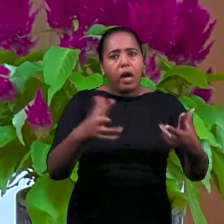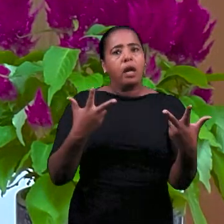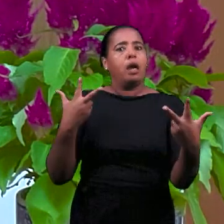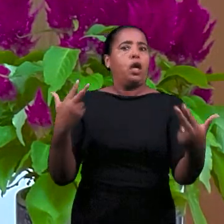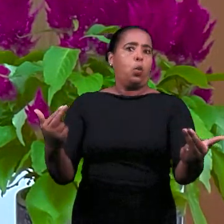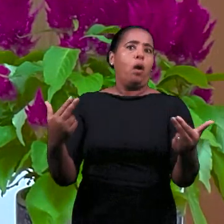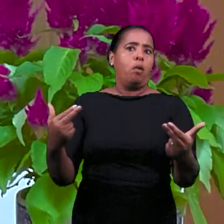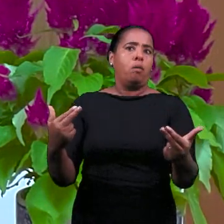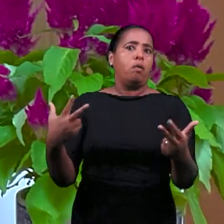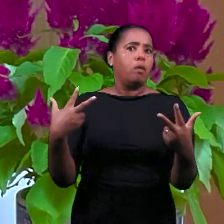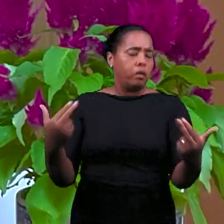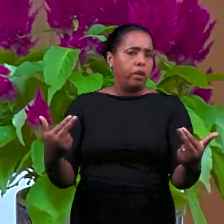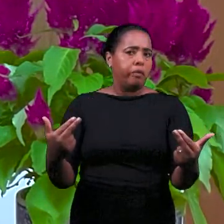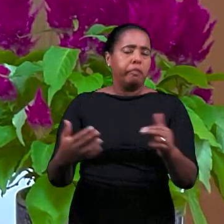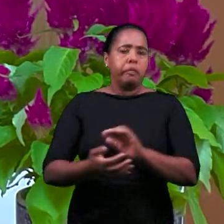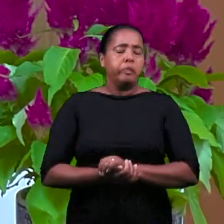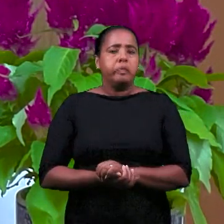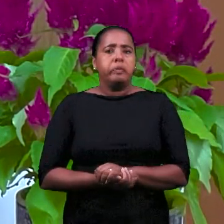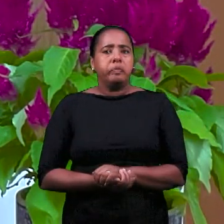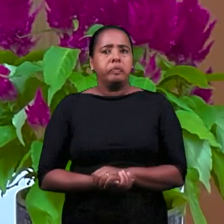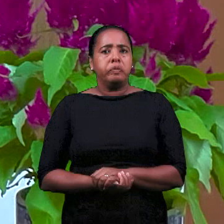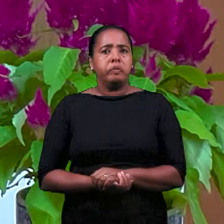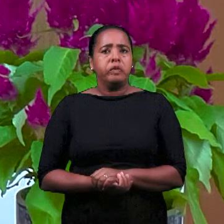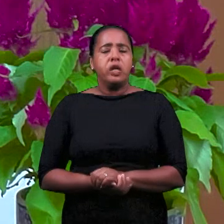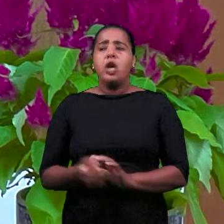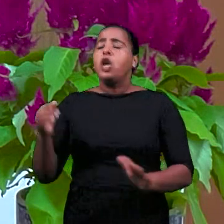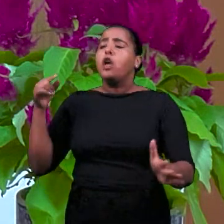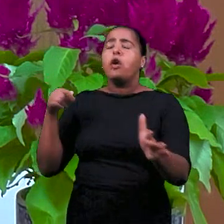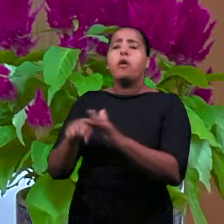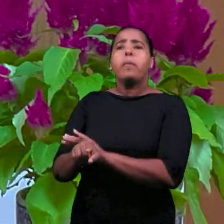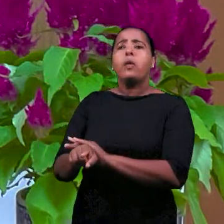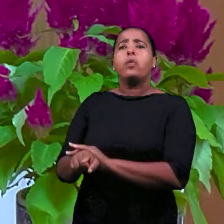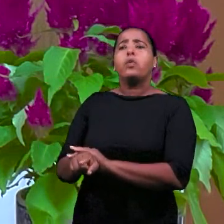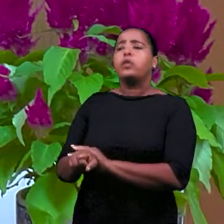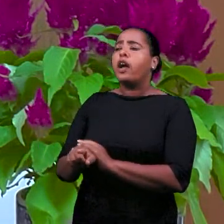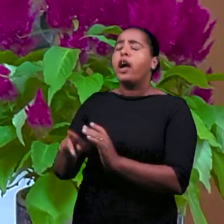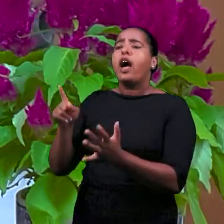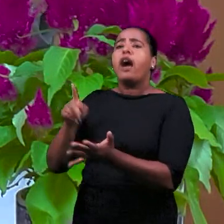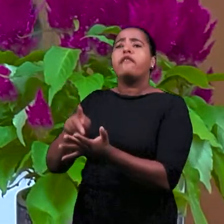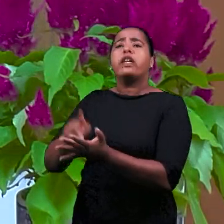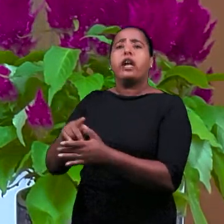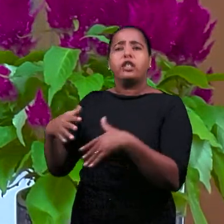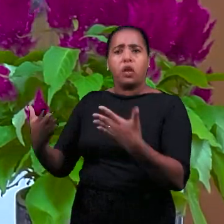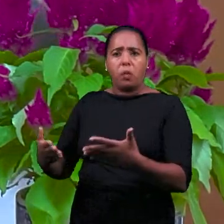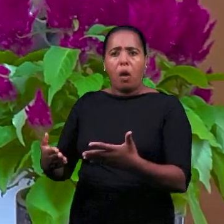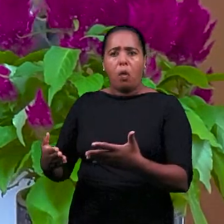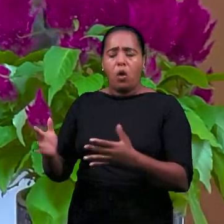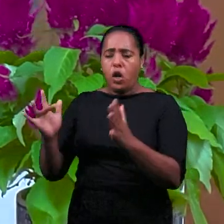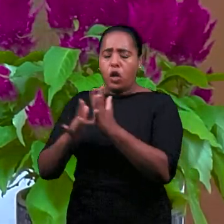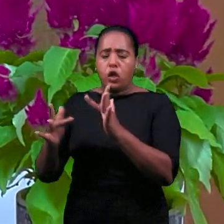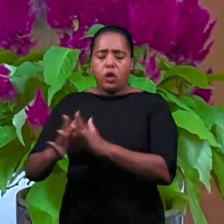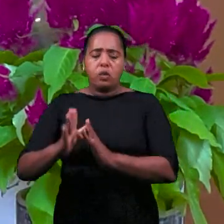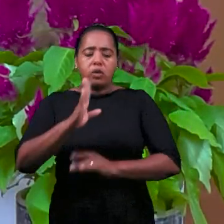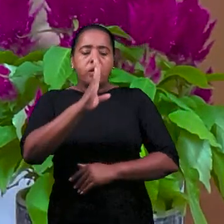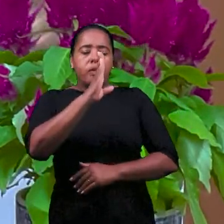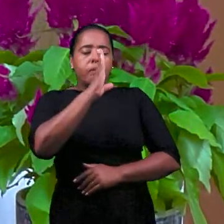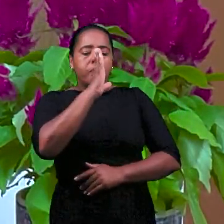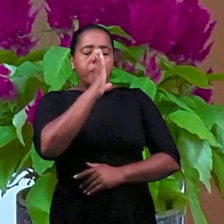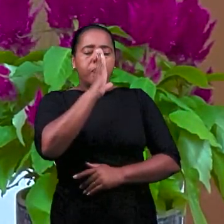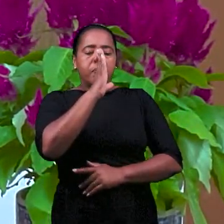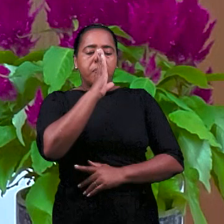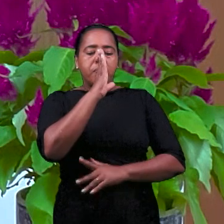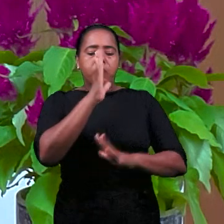есть истина. Иисус не собирался ему отвечать о истине греков